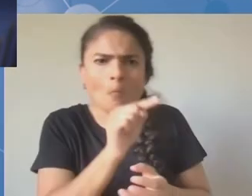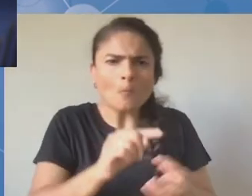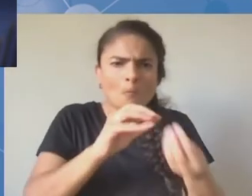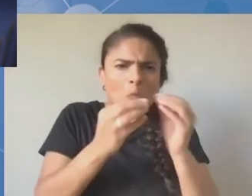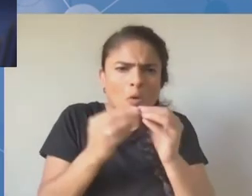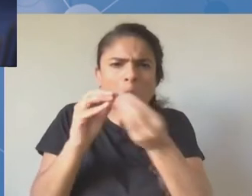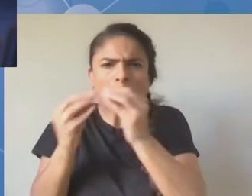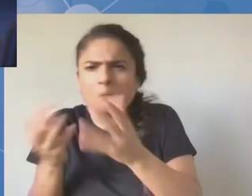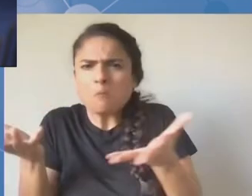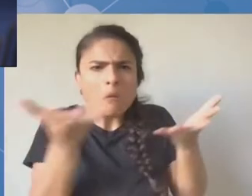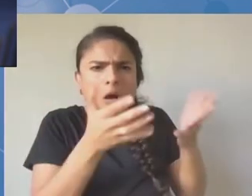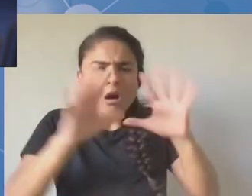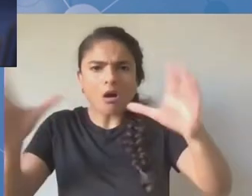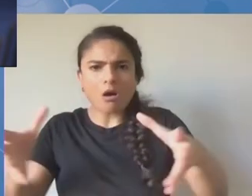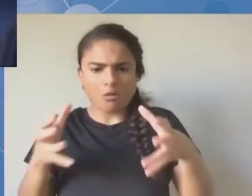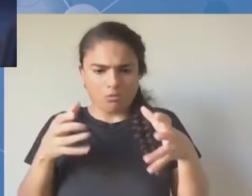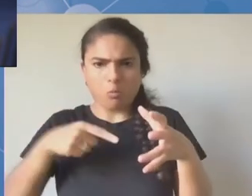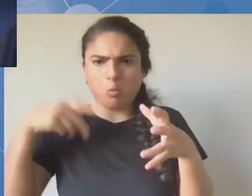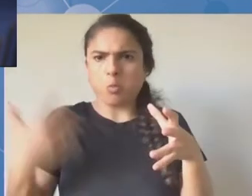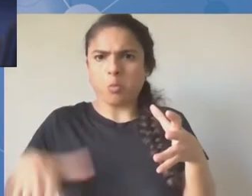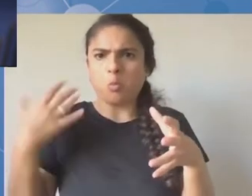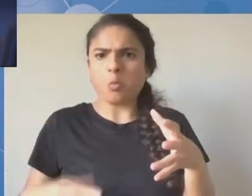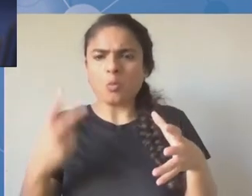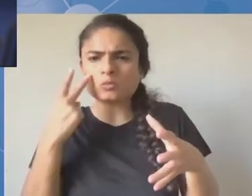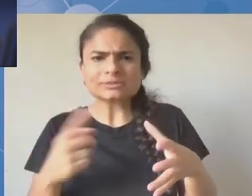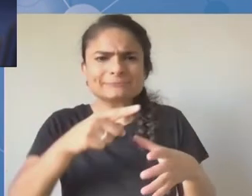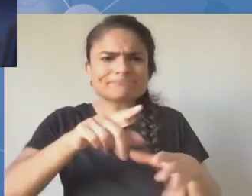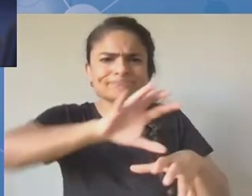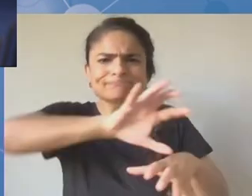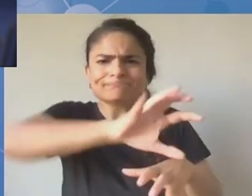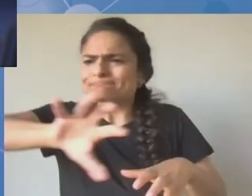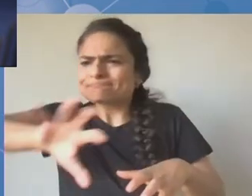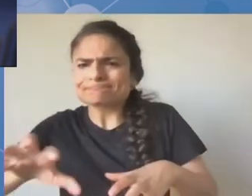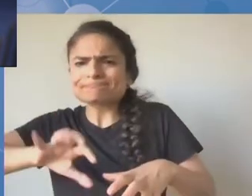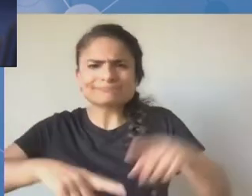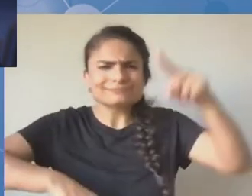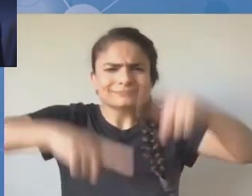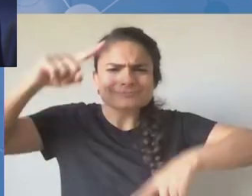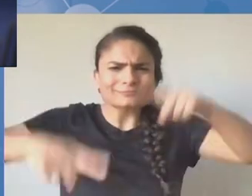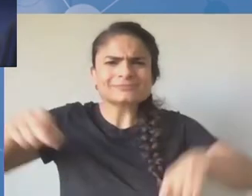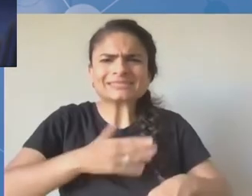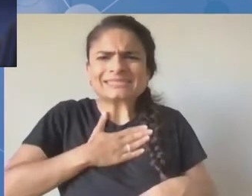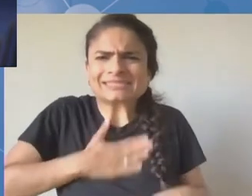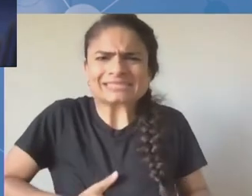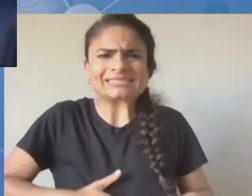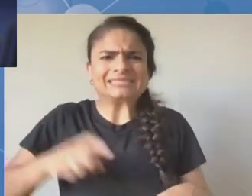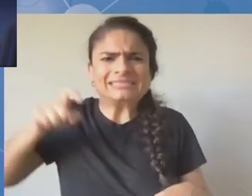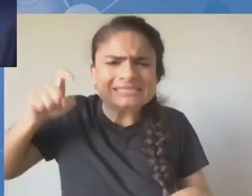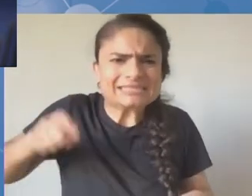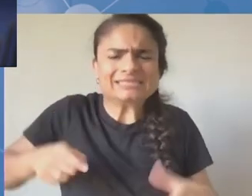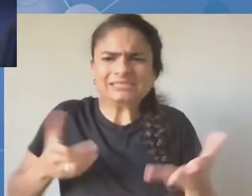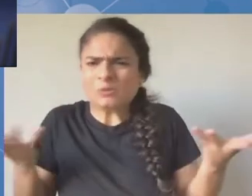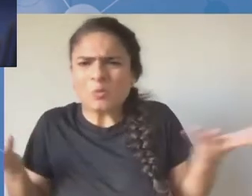Zaobserwowaliśmy to, jak różnorodne są potrzeby ludzi w różnych miejscach na świecie i myślę, że